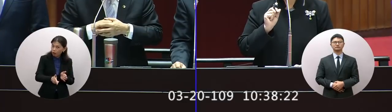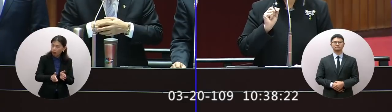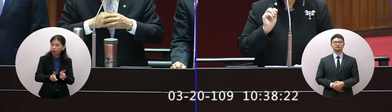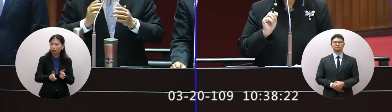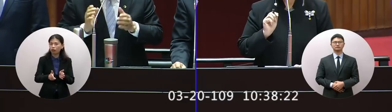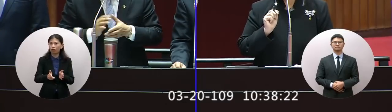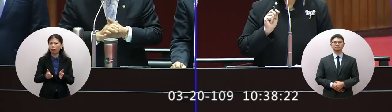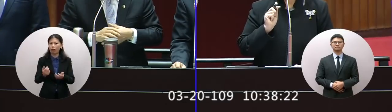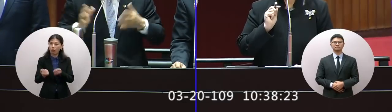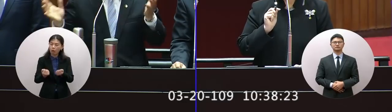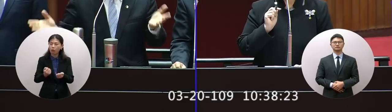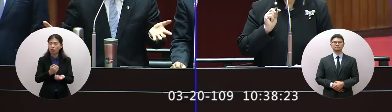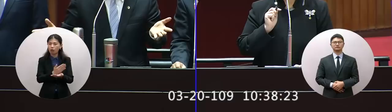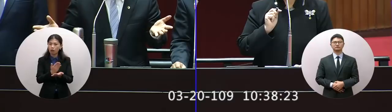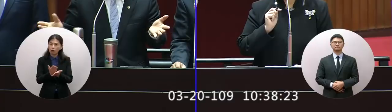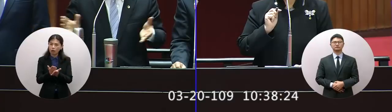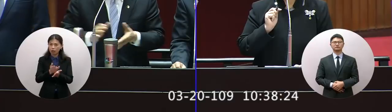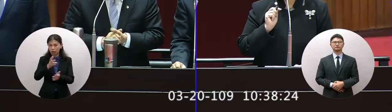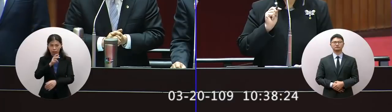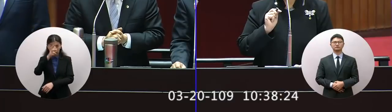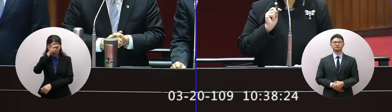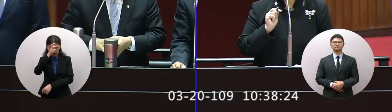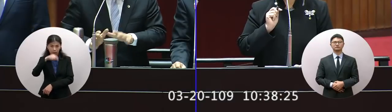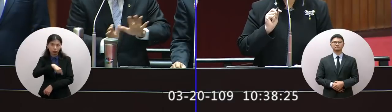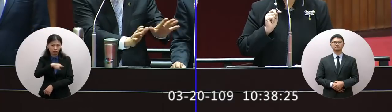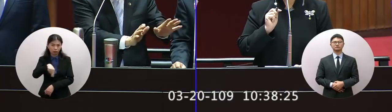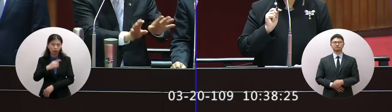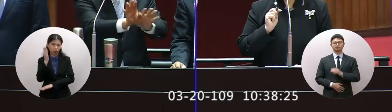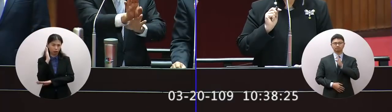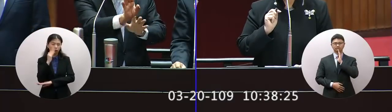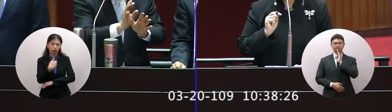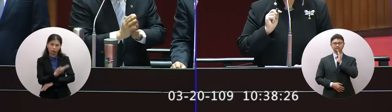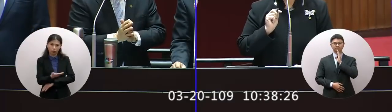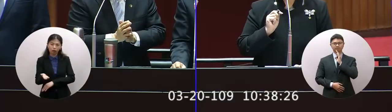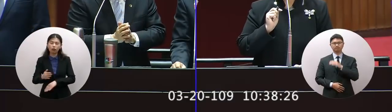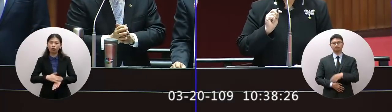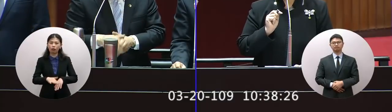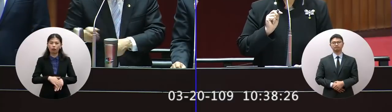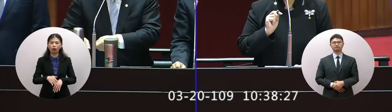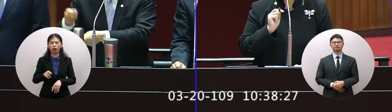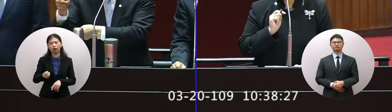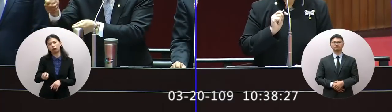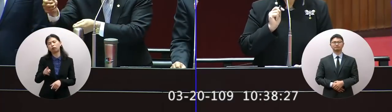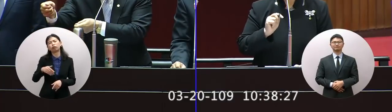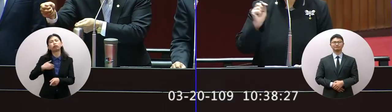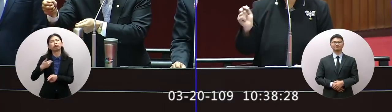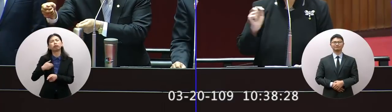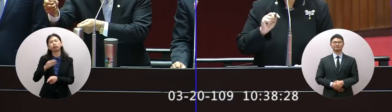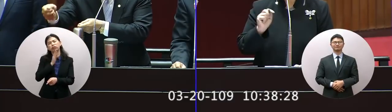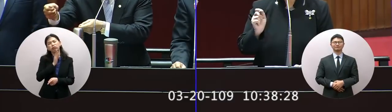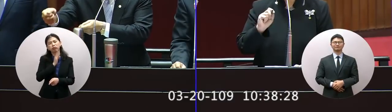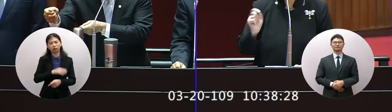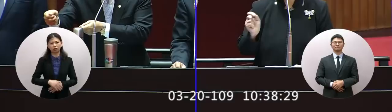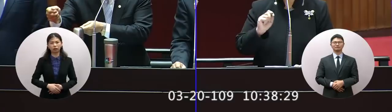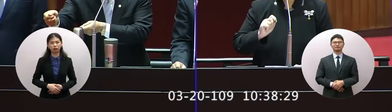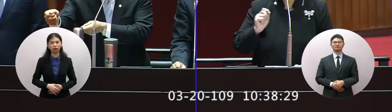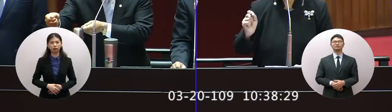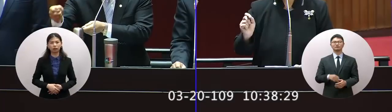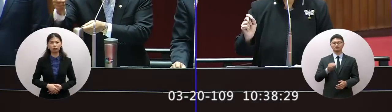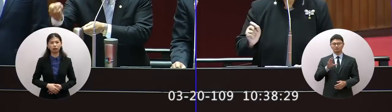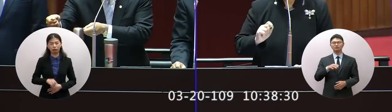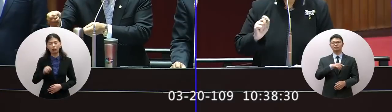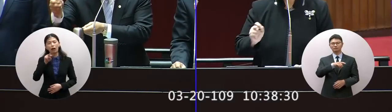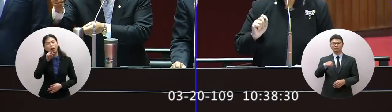家屬員這我們都有特別經驗都有所以這部分你都不知道你看到是你